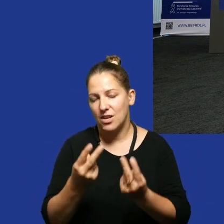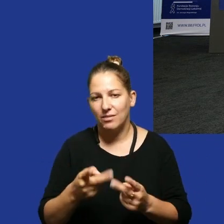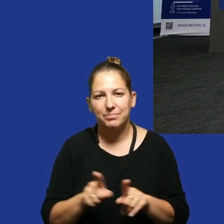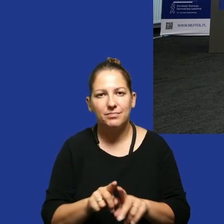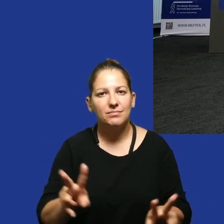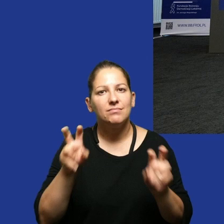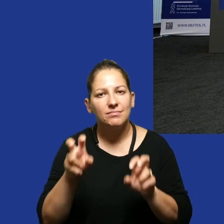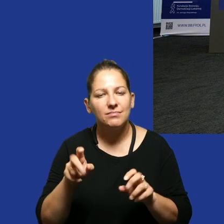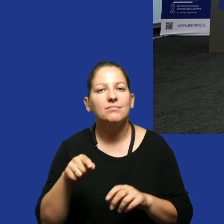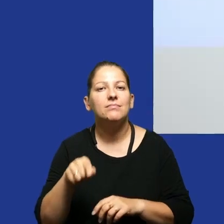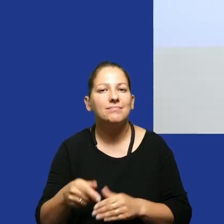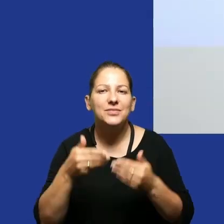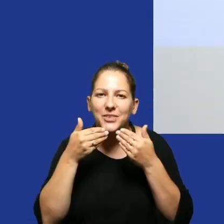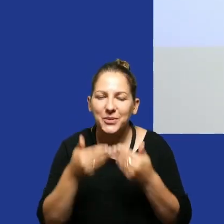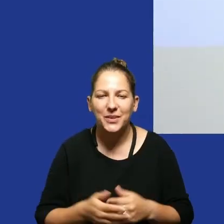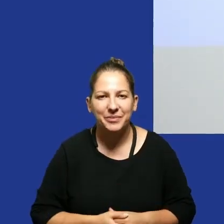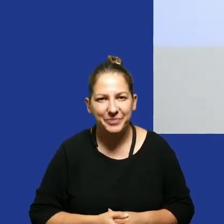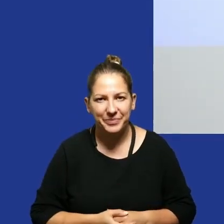hasło building bridges dziękuję